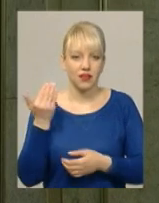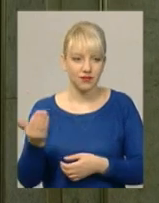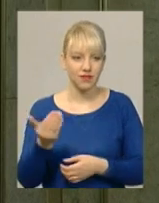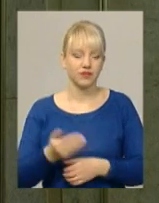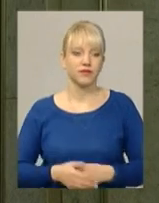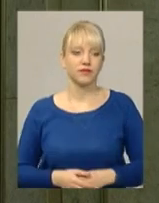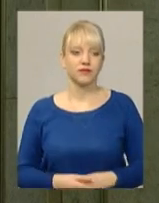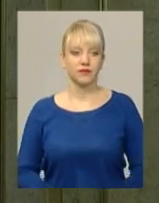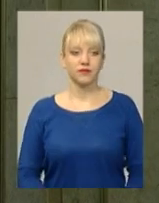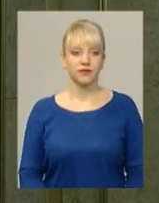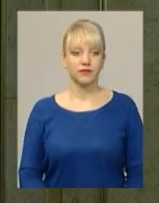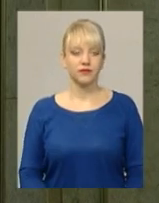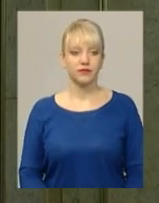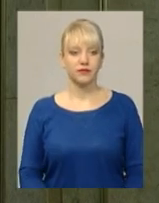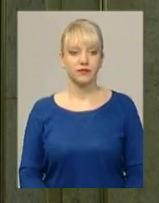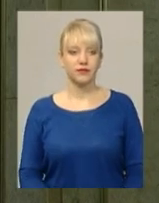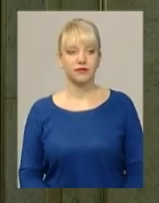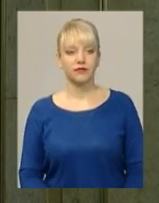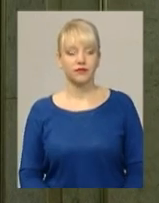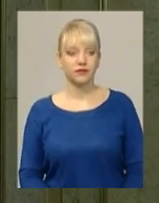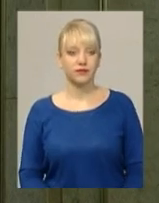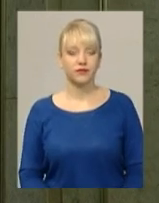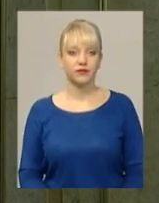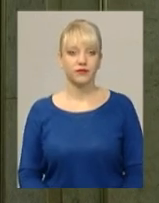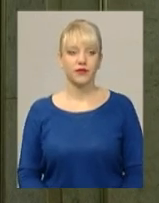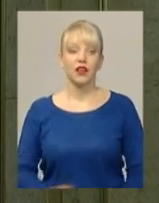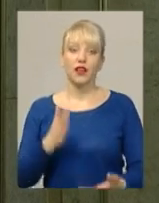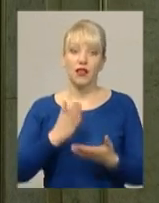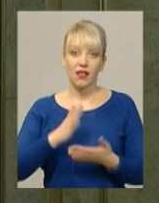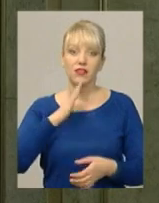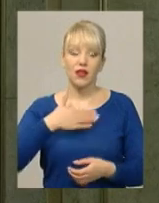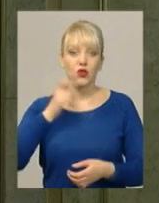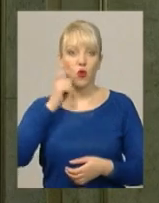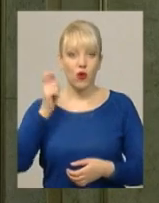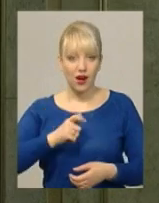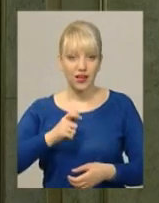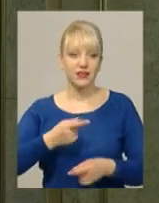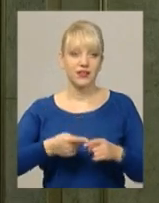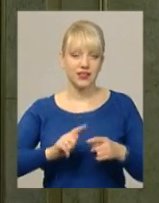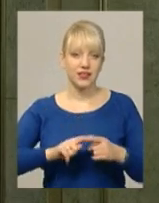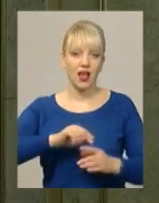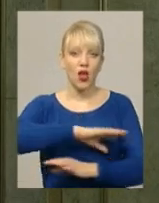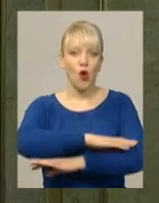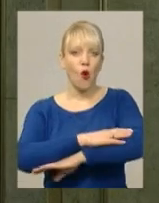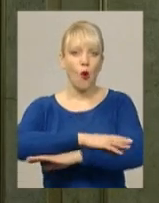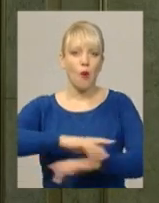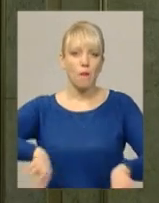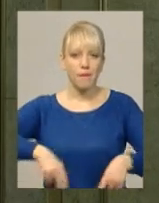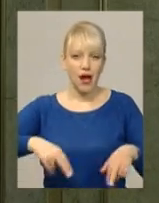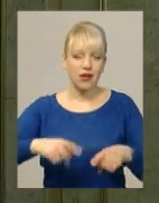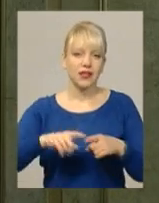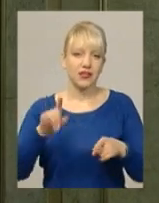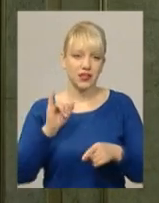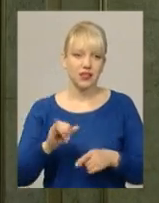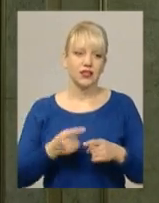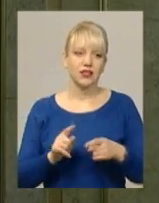є наше українське, гопак той самий, українське попорі, попорі вірніші на